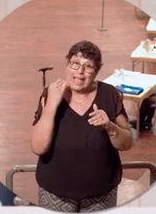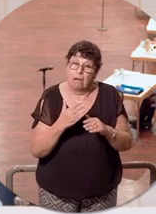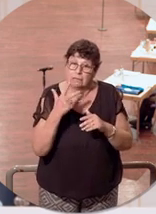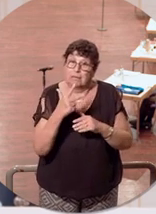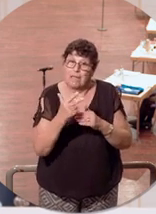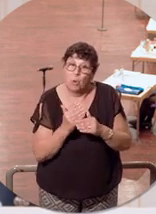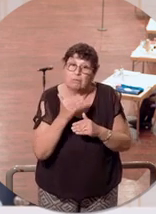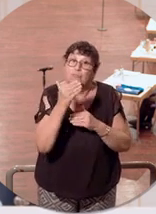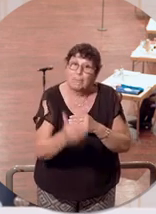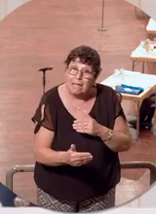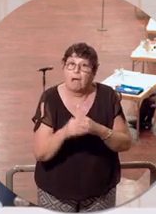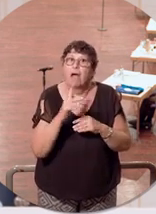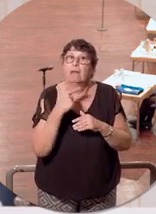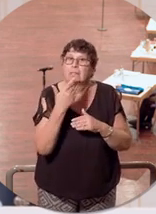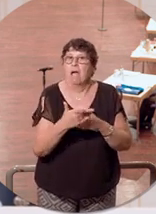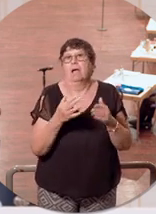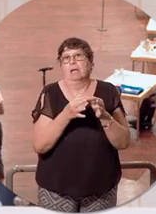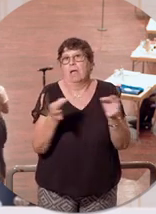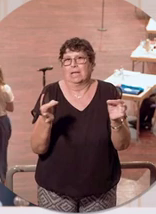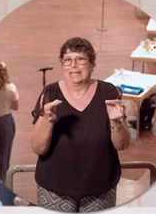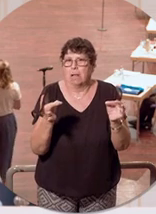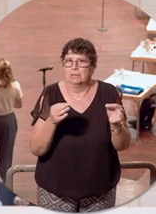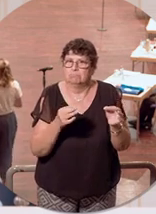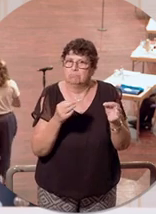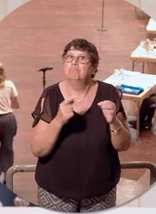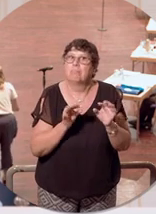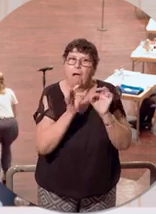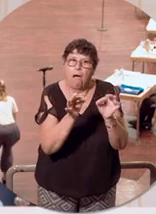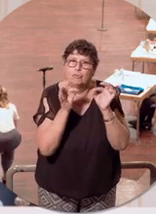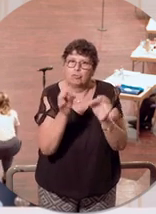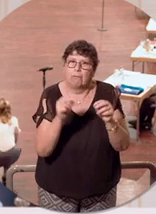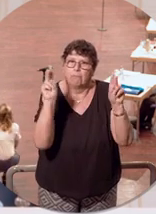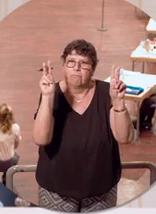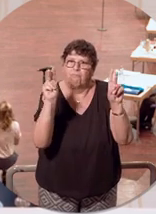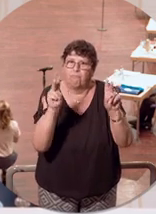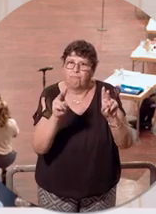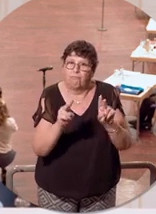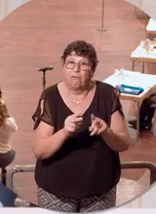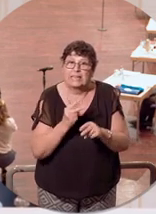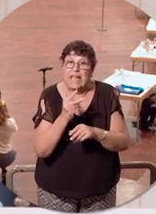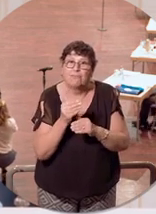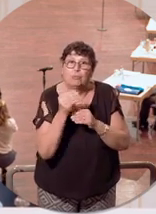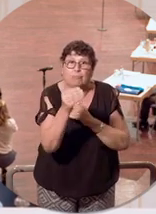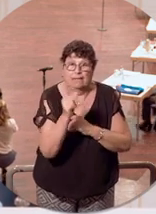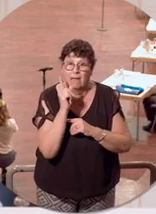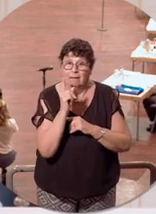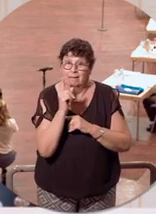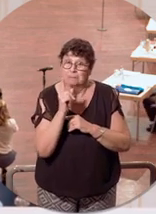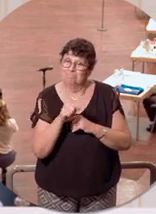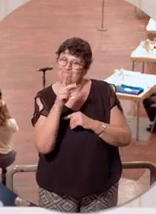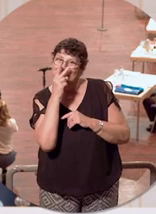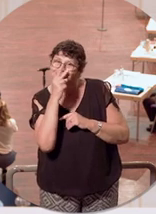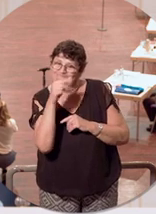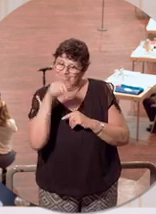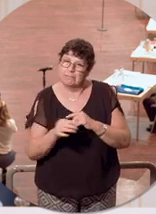der Maßnahmen in einer Sinkung, einer Senkung der Fallzahlen gemündet. Und legt man diese Drei-Wochen-Frist auf die